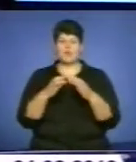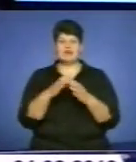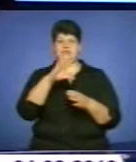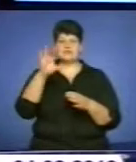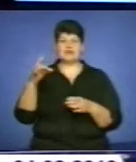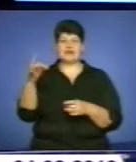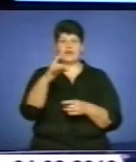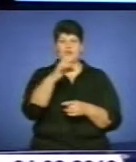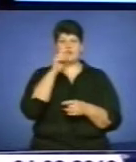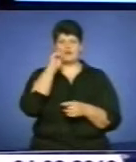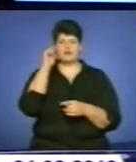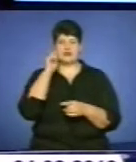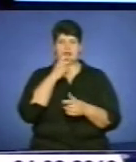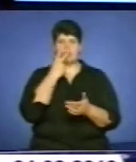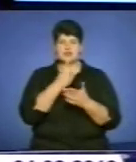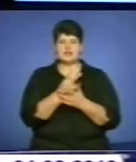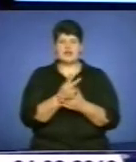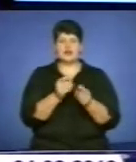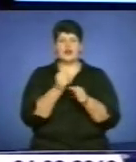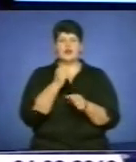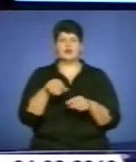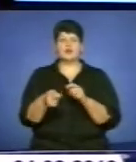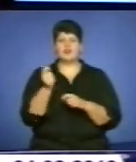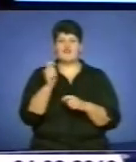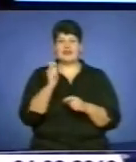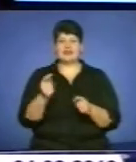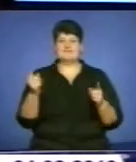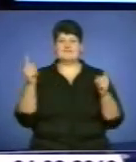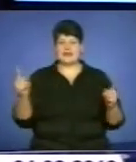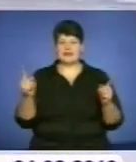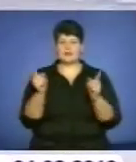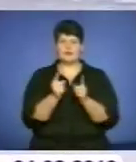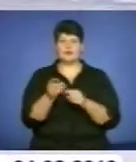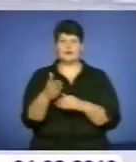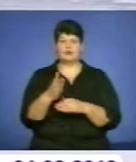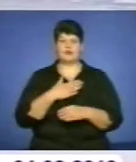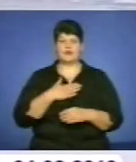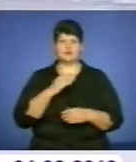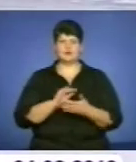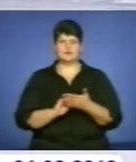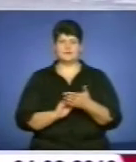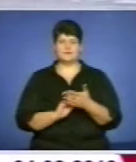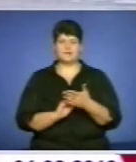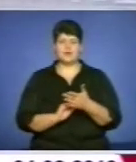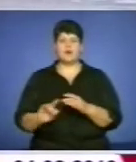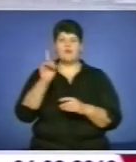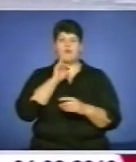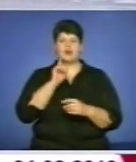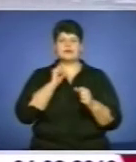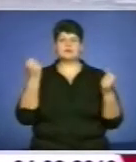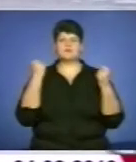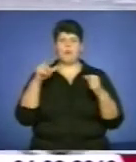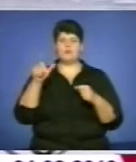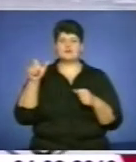Бачили, як ловили і велику, і малу рибку наші кореспонденти. Доки спортсмени після трьох годин